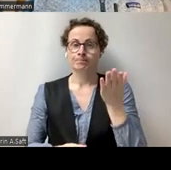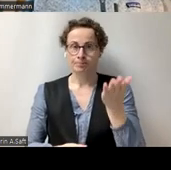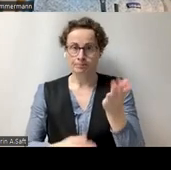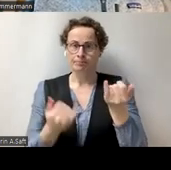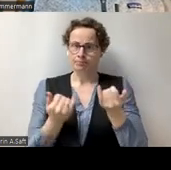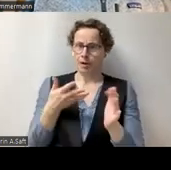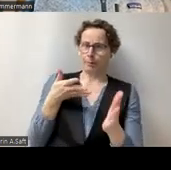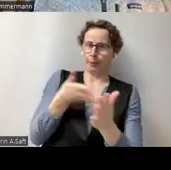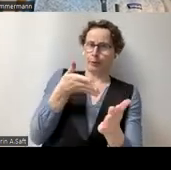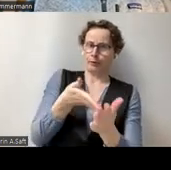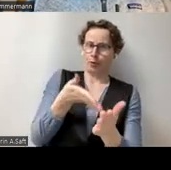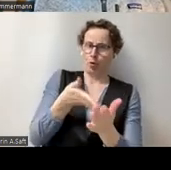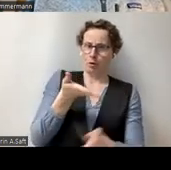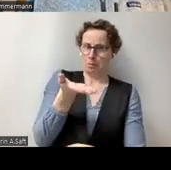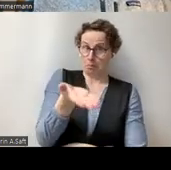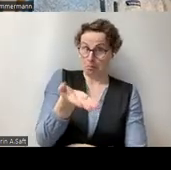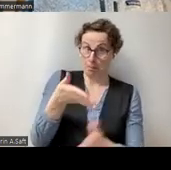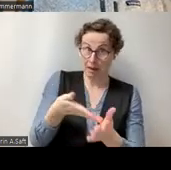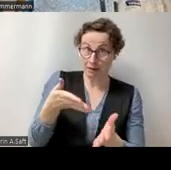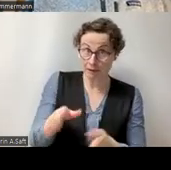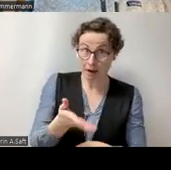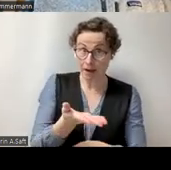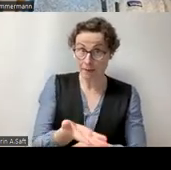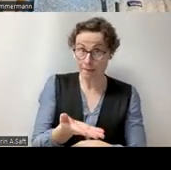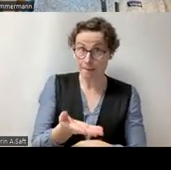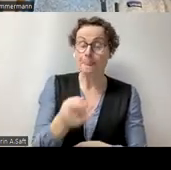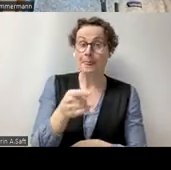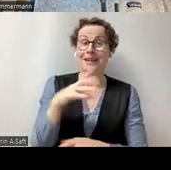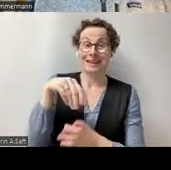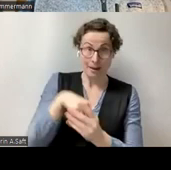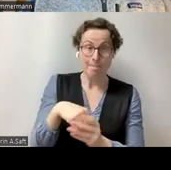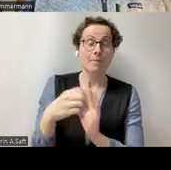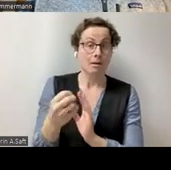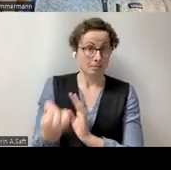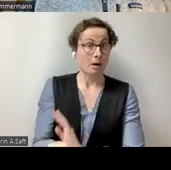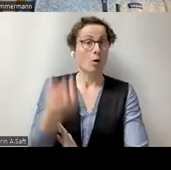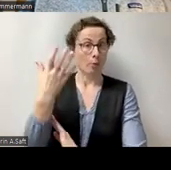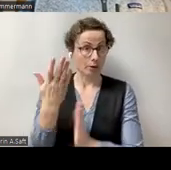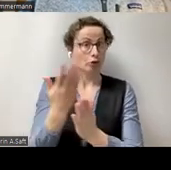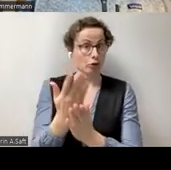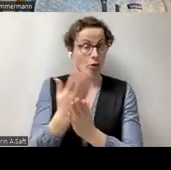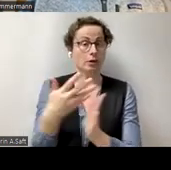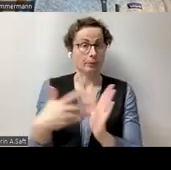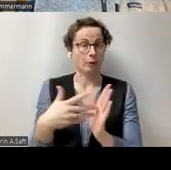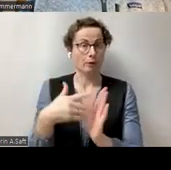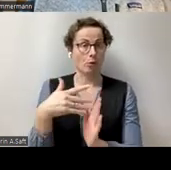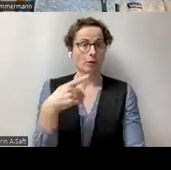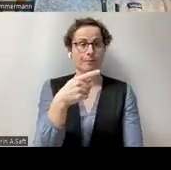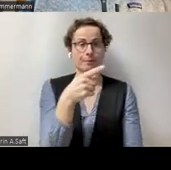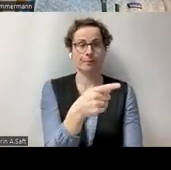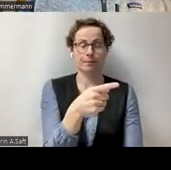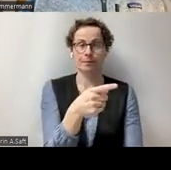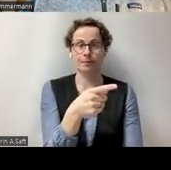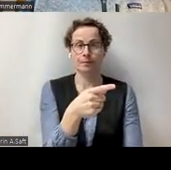zeigen, die es schon gibt in PowerPoint. Es gibt unter Überprüfen den